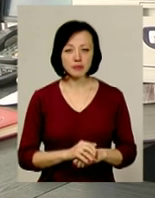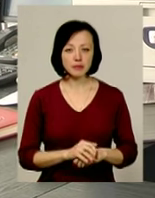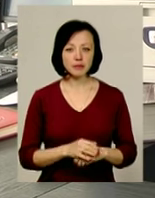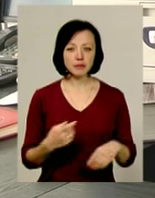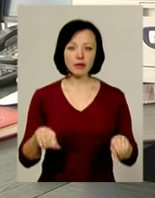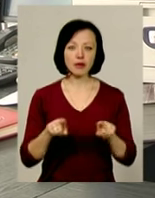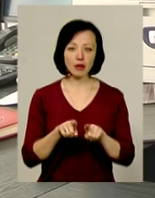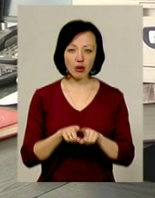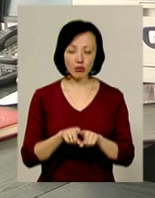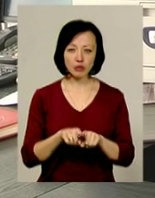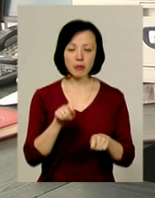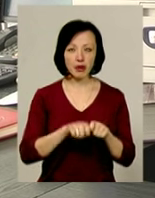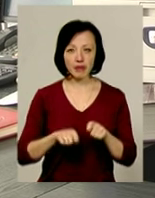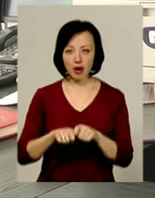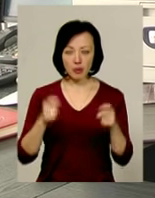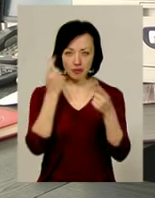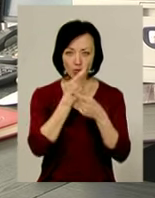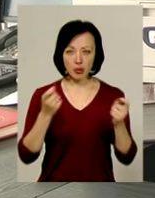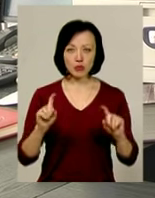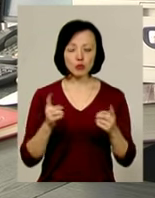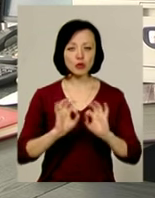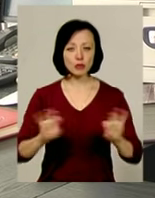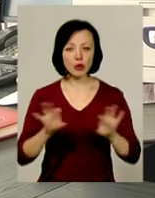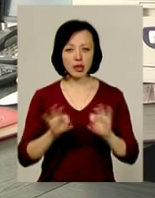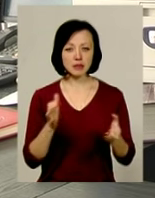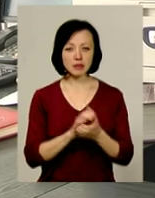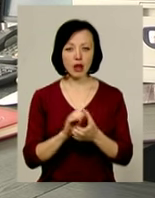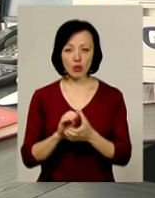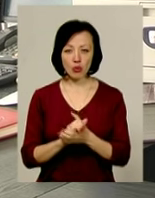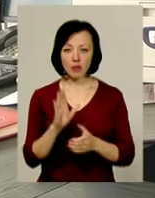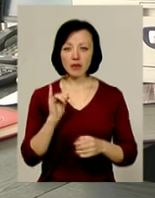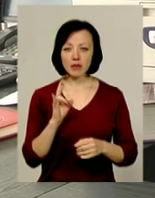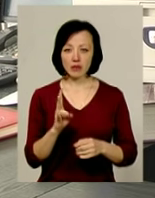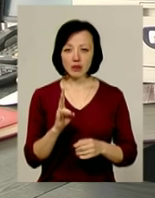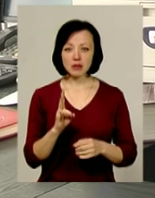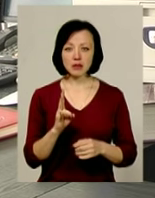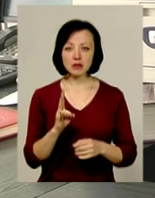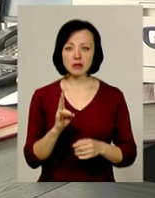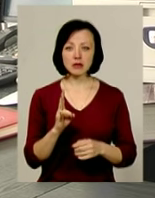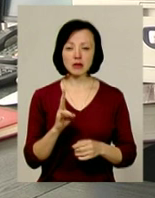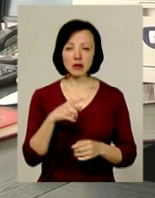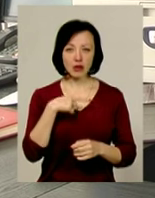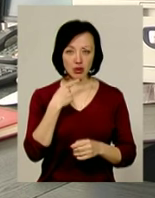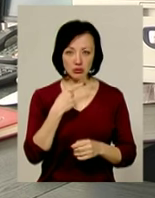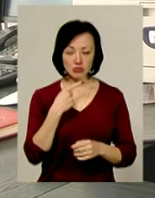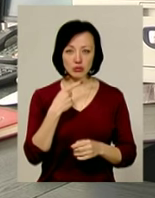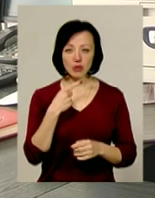Також такі версії перевіряються. Оскільки з пояснень знайомих і, відповідно, самої спіймашні, вказує, що